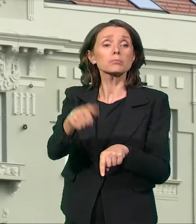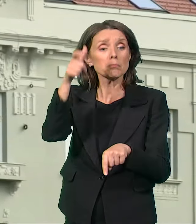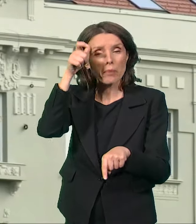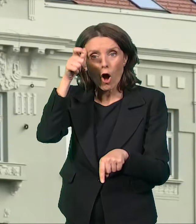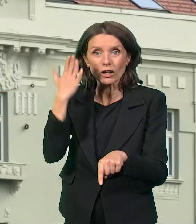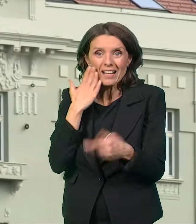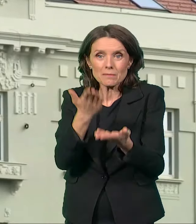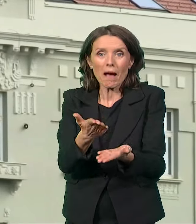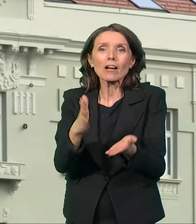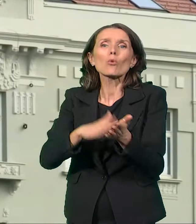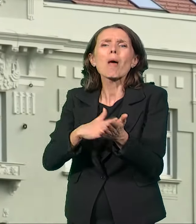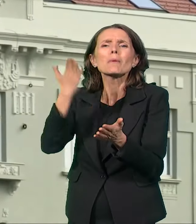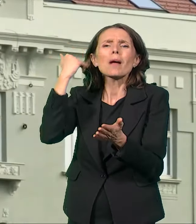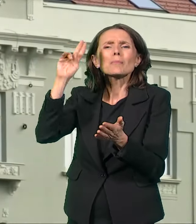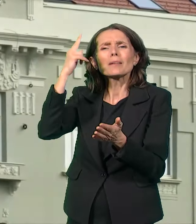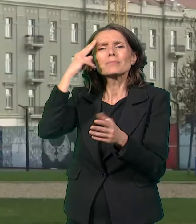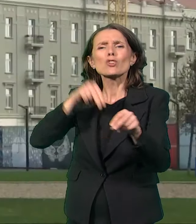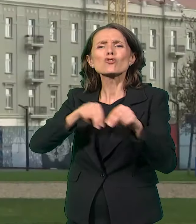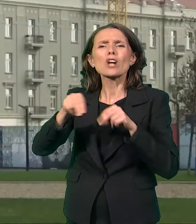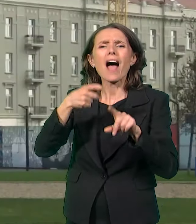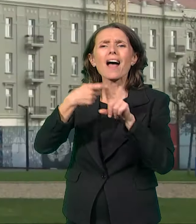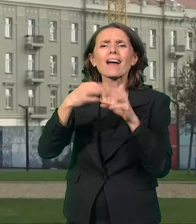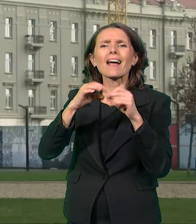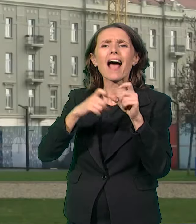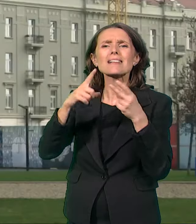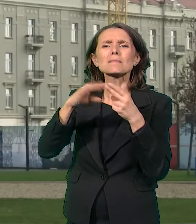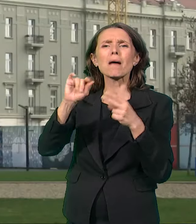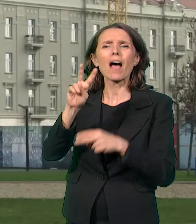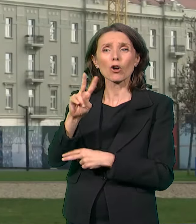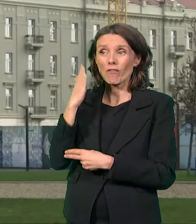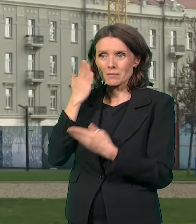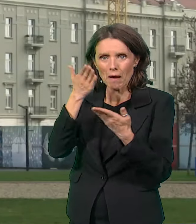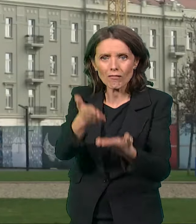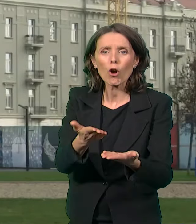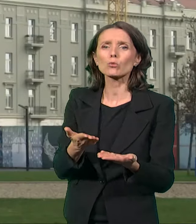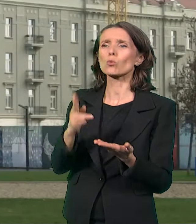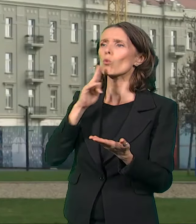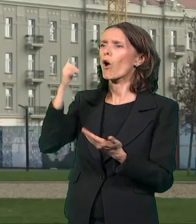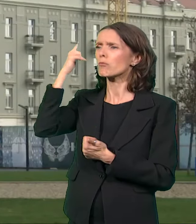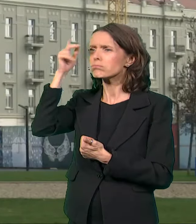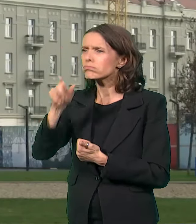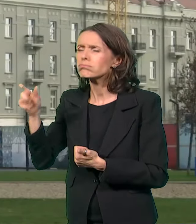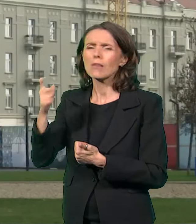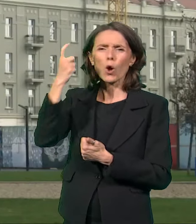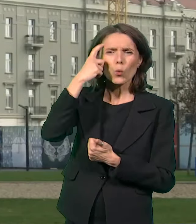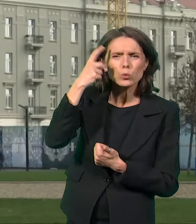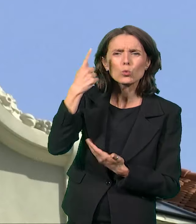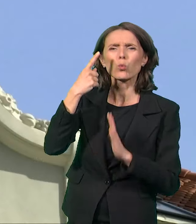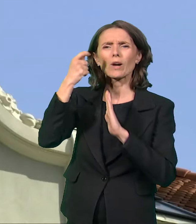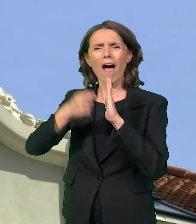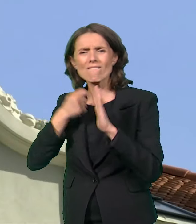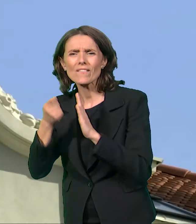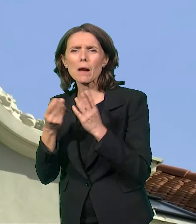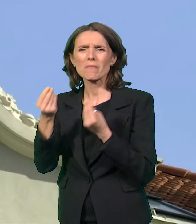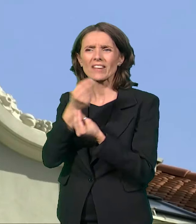Garika Sparov, gde su osedali značajne ličnosti iz oblasti kulture, filma, financija, sve